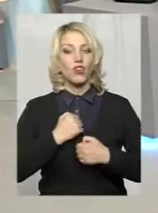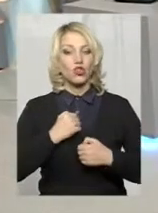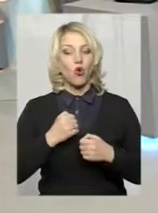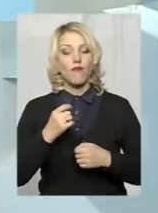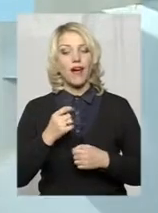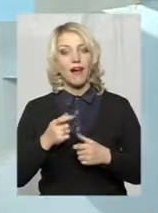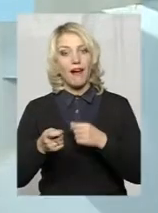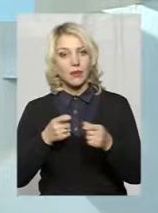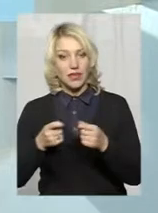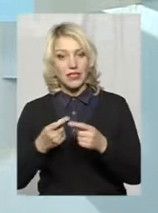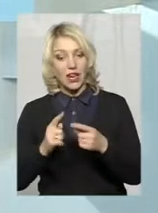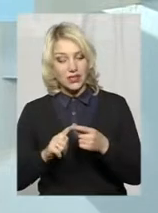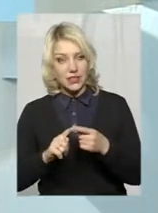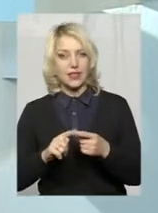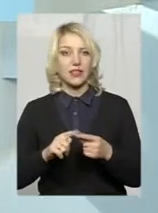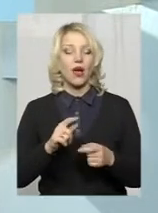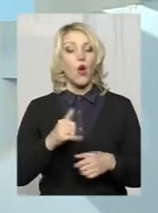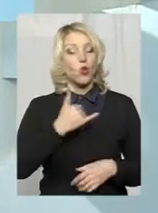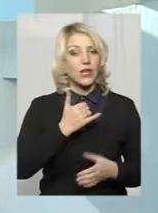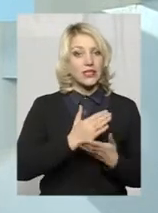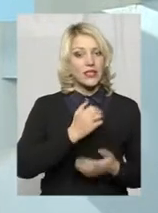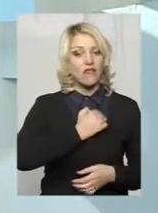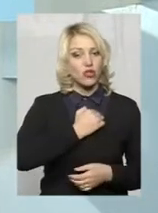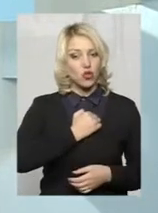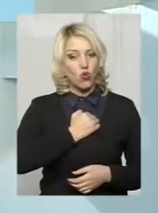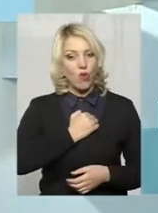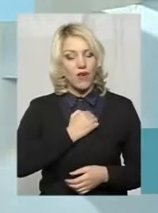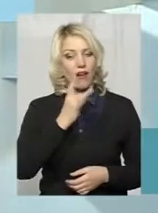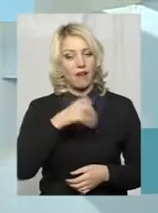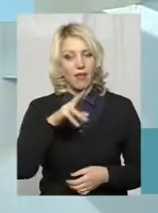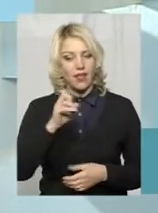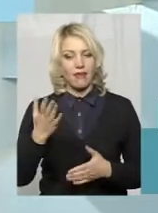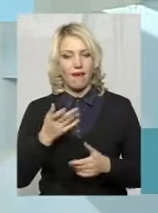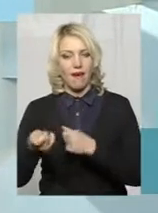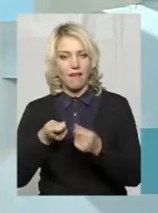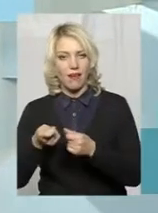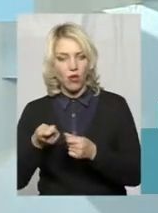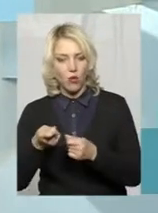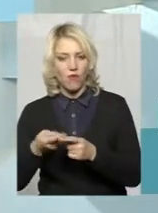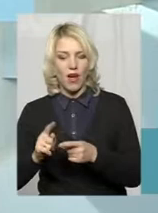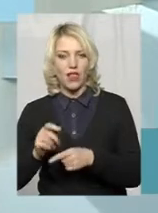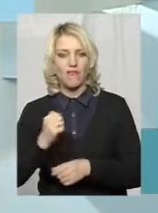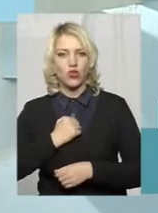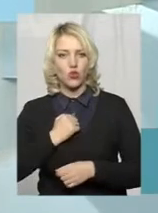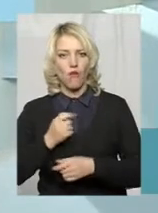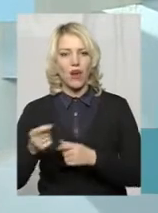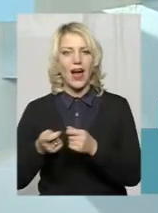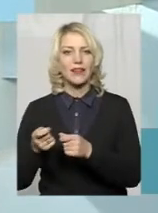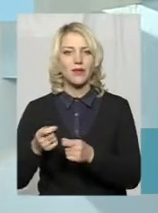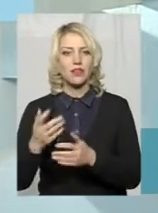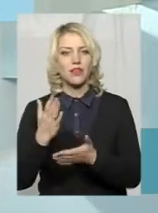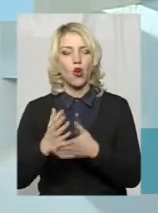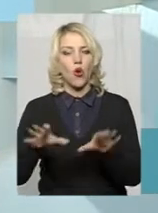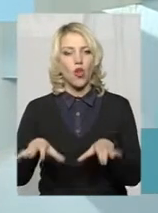рада, яка керувала би цією військовою адміністрацією, начальні цієї військової адміністрації, голова адміністрації області.